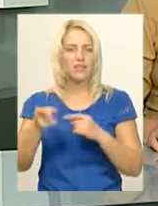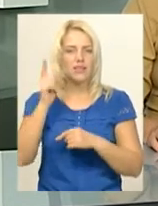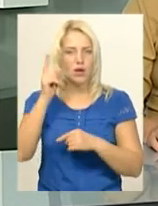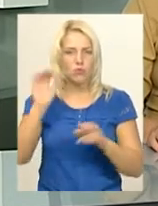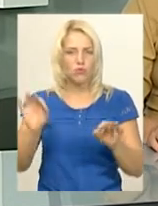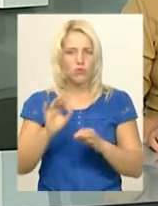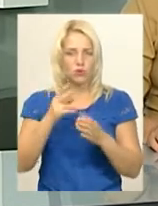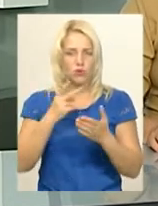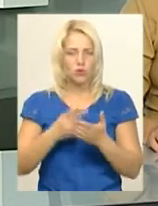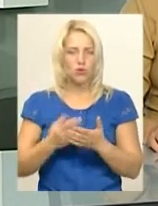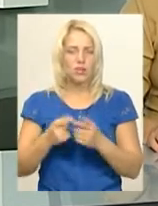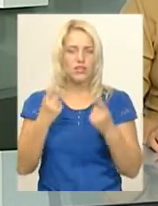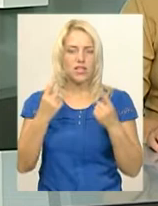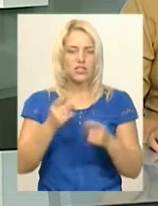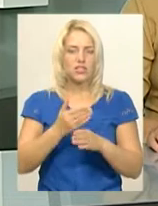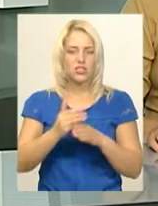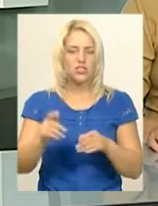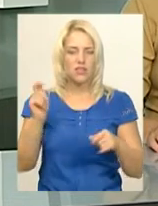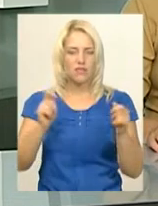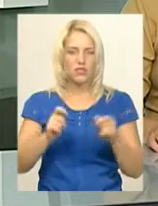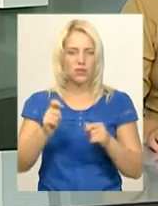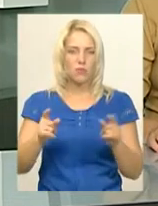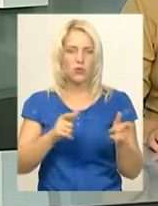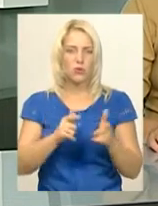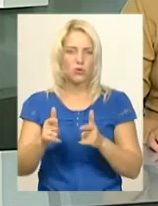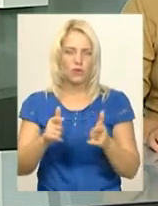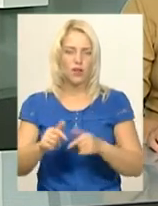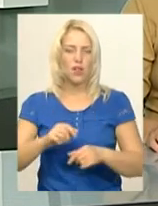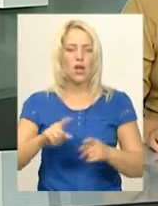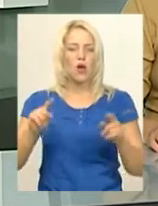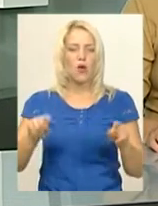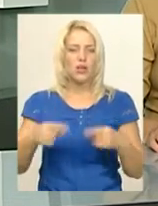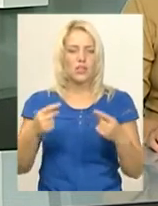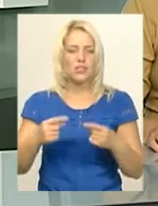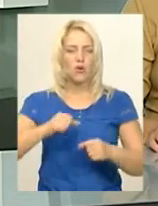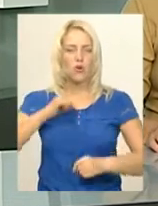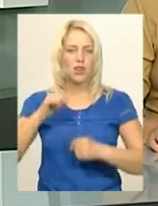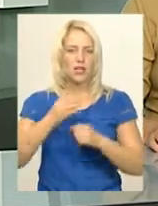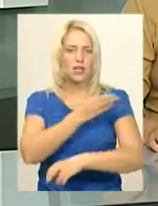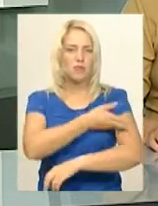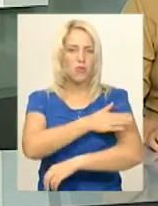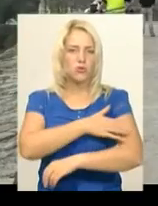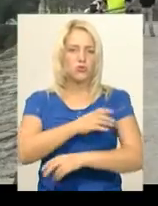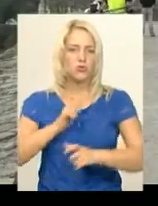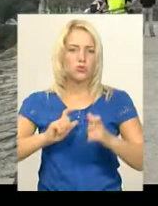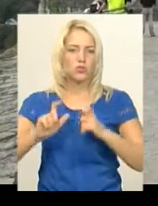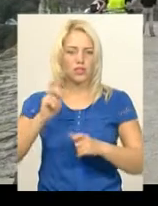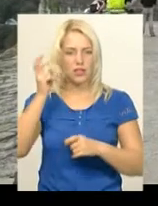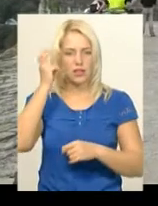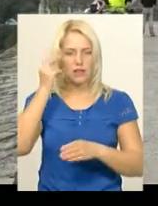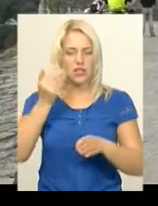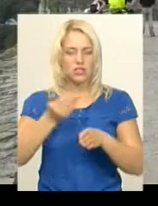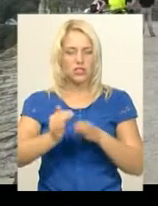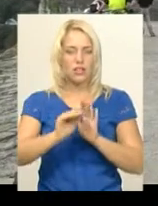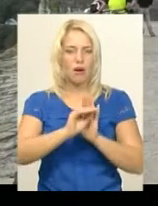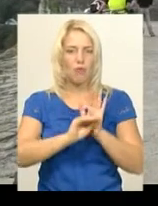смачна частина фестивалю, підготувати яку допомогли організаторам колеги з Польського інституту в Києві. «Частина